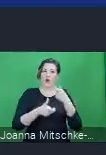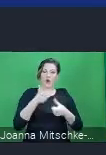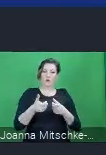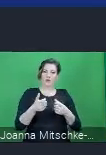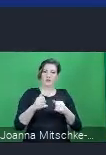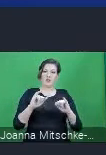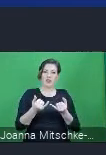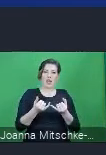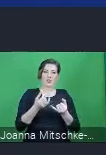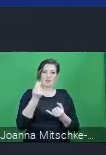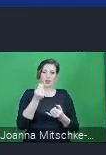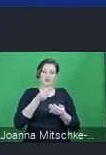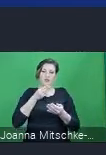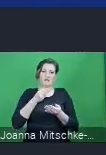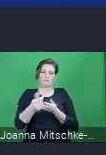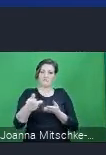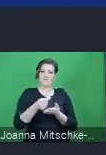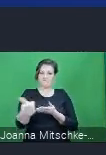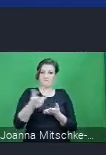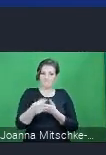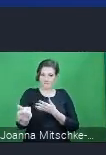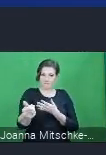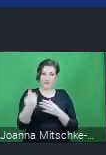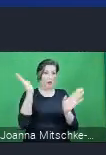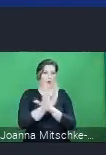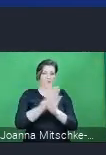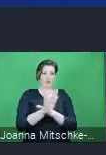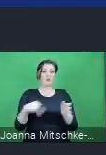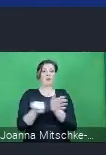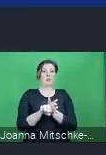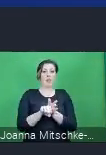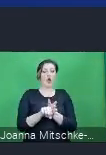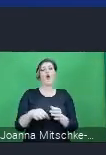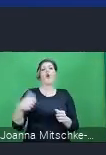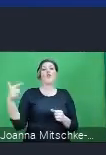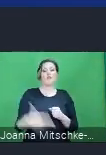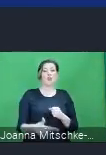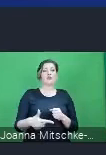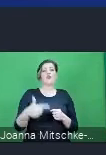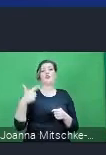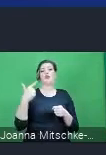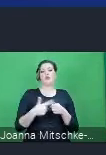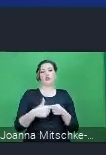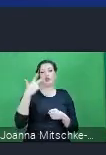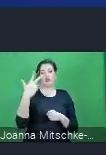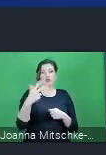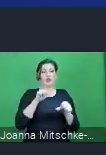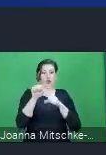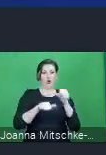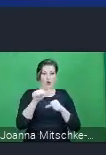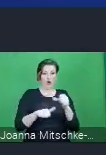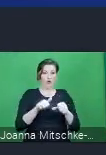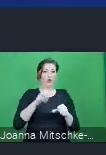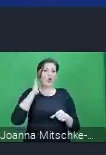jakości powietrza. Do 2023 roku właśnie powstanie centralna ewidencja emisyjności budynków,